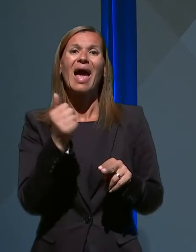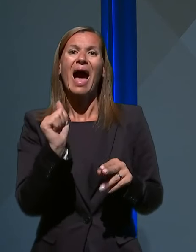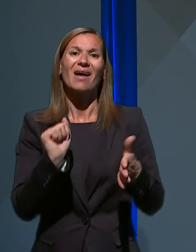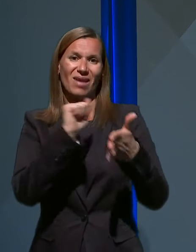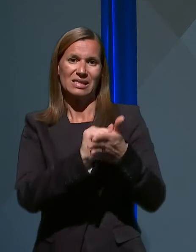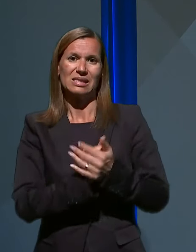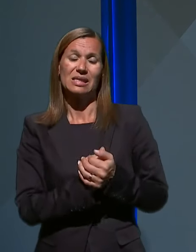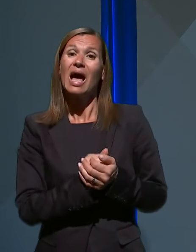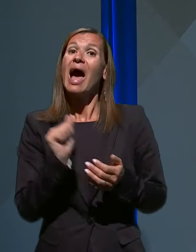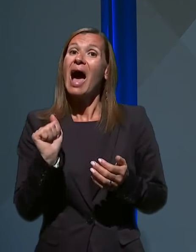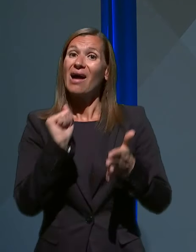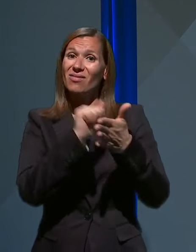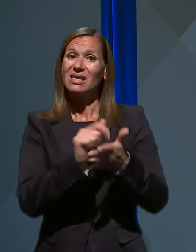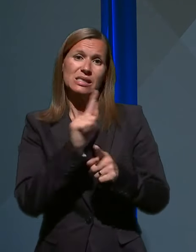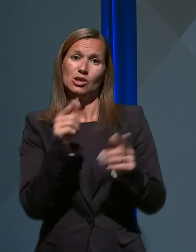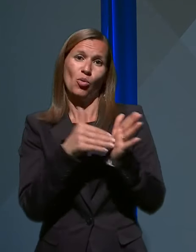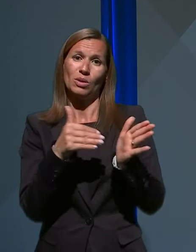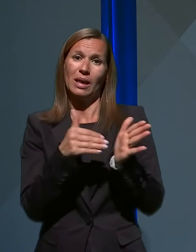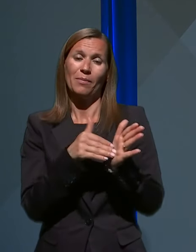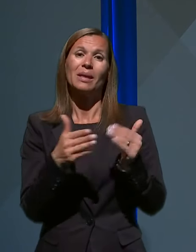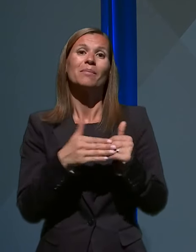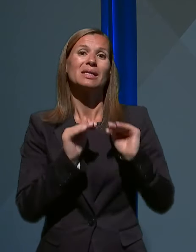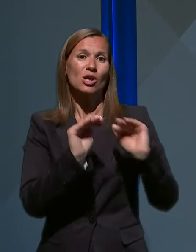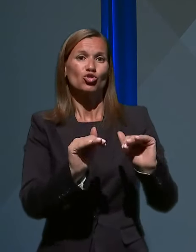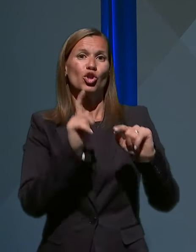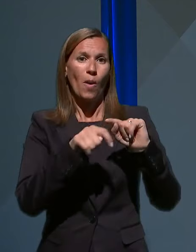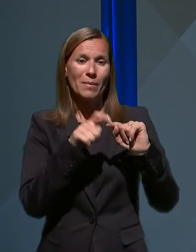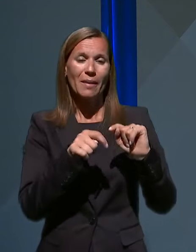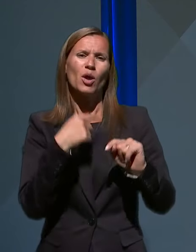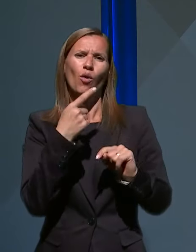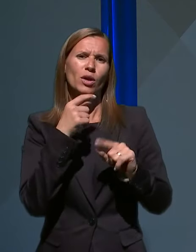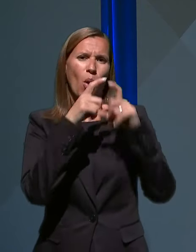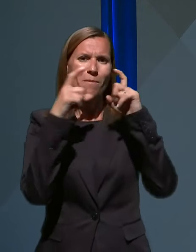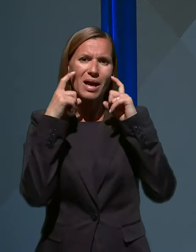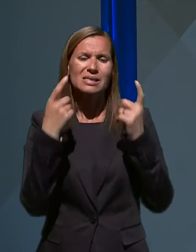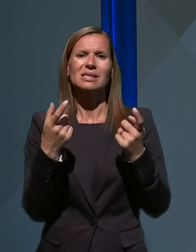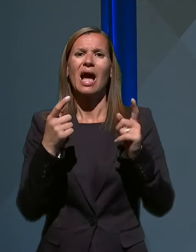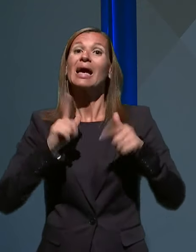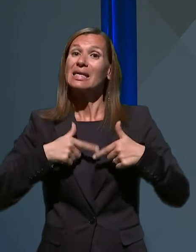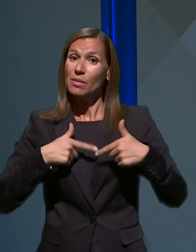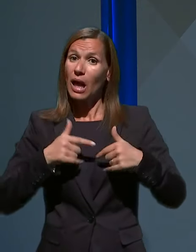Avansi niso potrebni pri zaščitni opremi, govorimo o maskah, pri respiratorjih pa so.